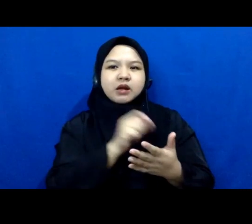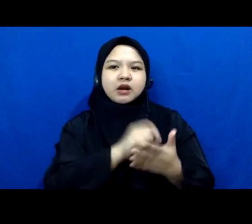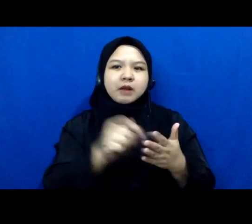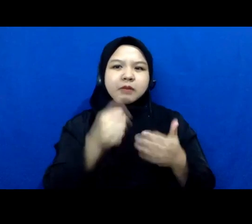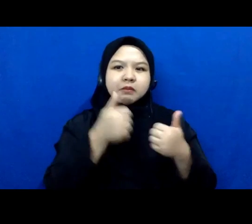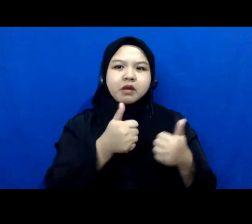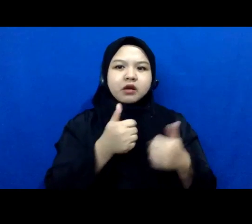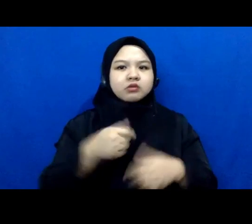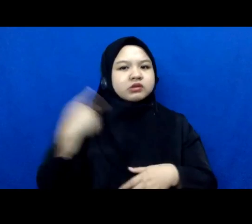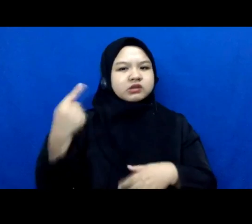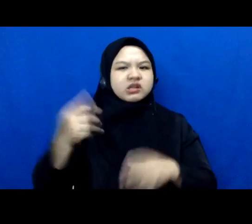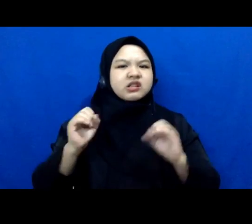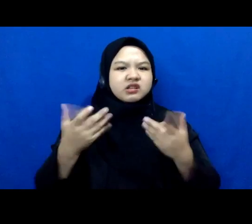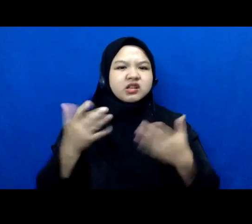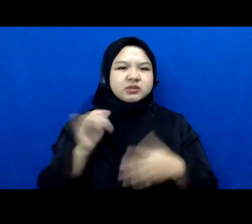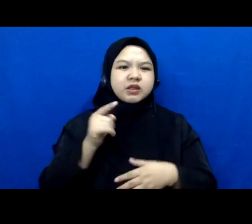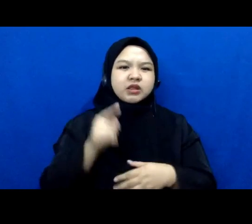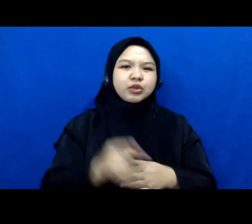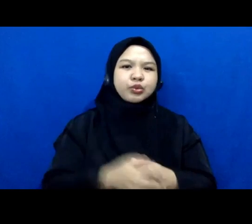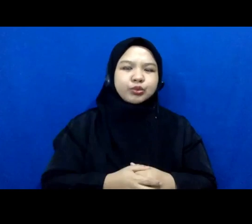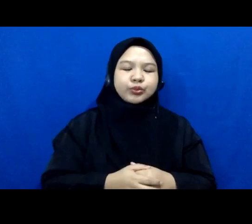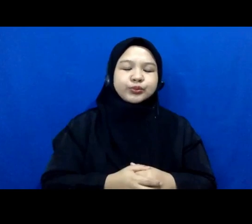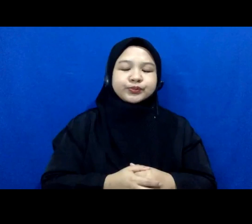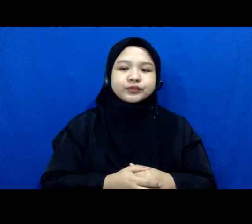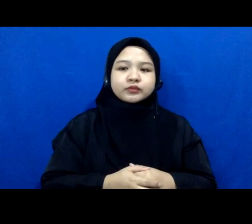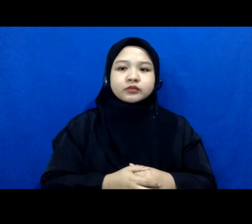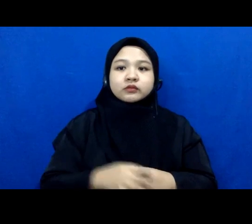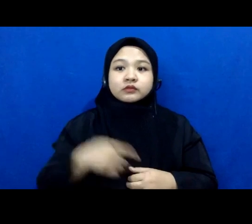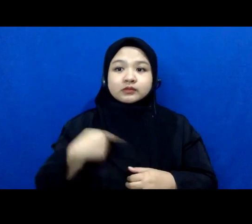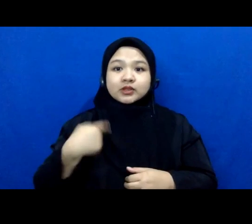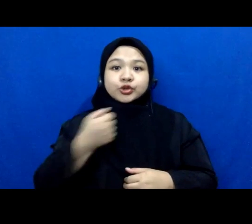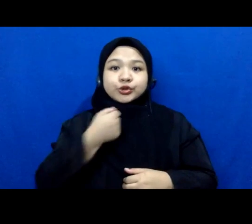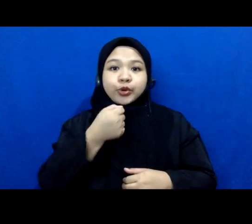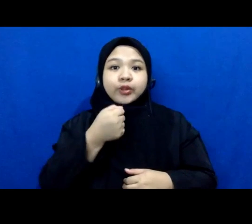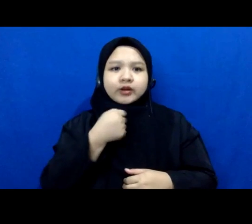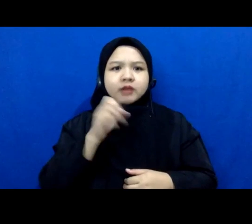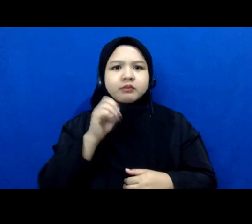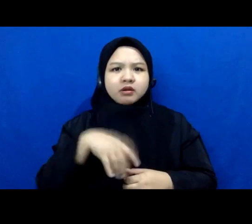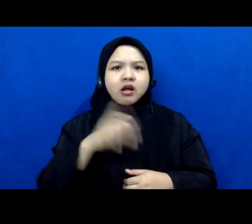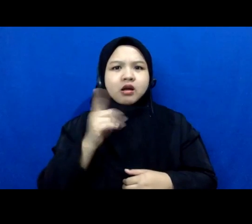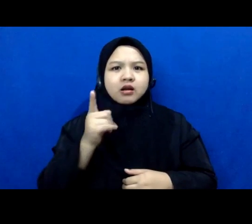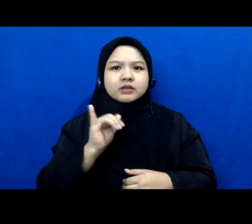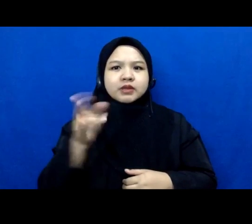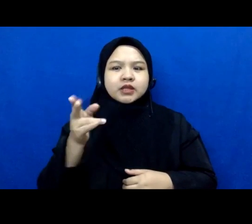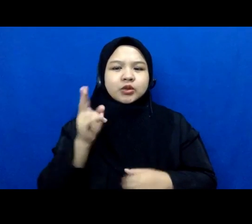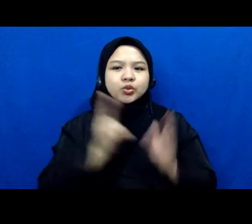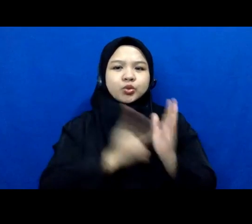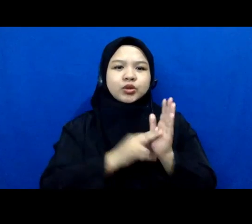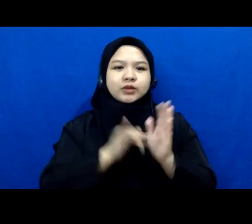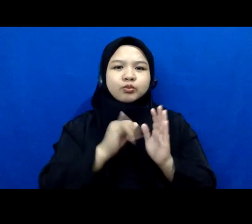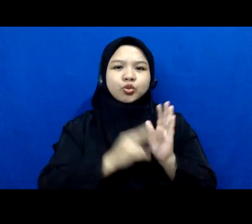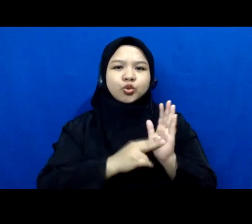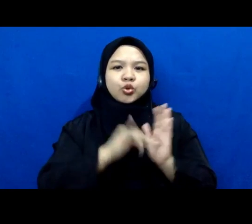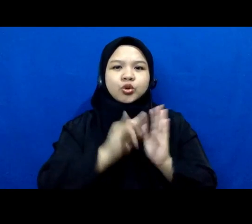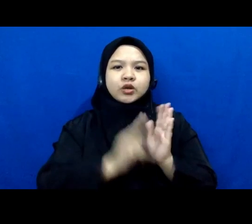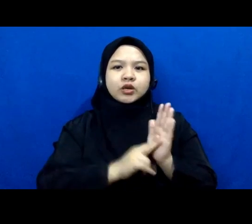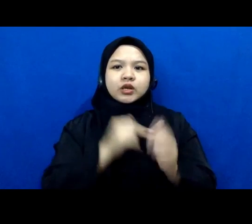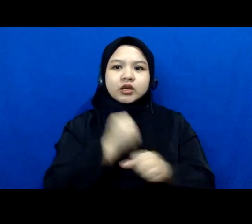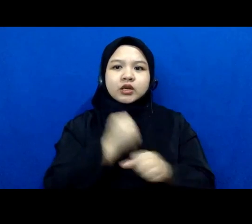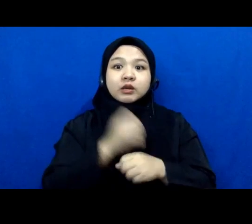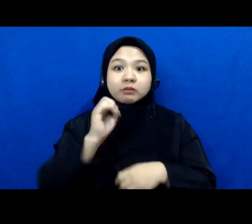gitu nah di Solidir pun sudah pernah ada yang kayak gitu kan Bunining oh ya